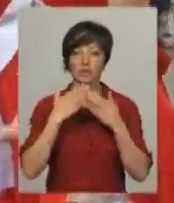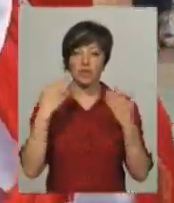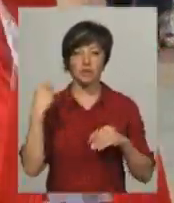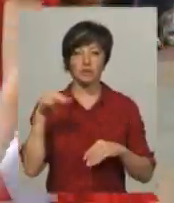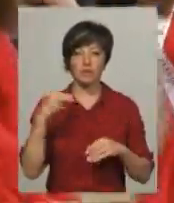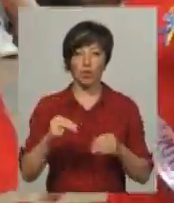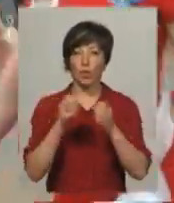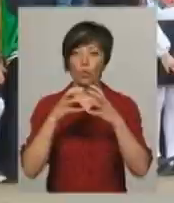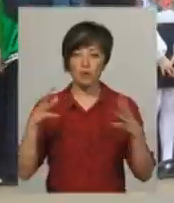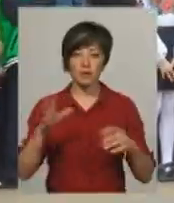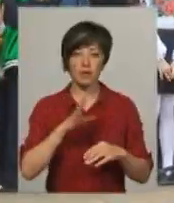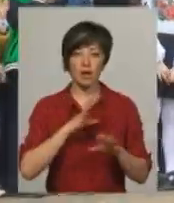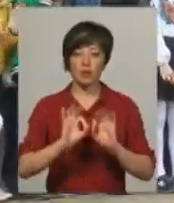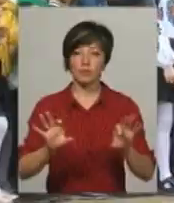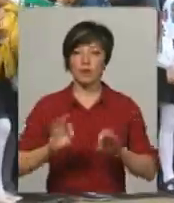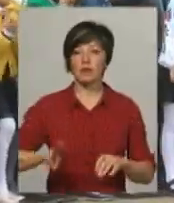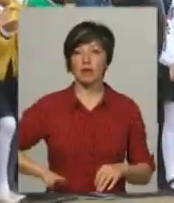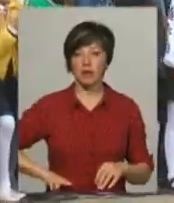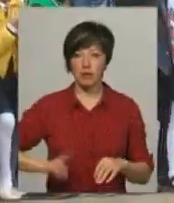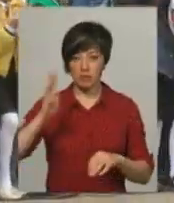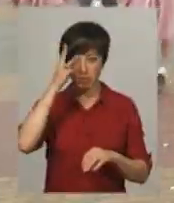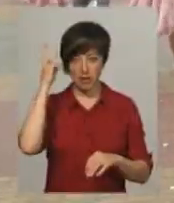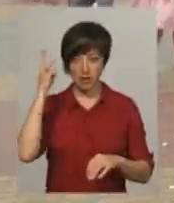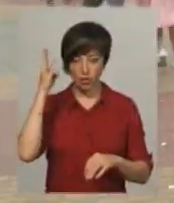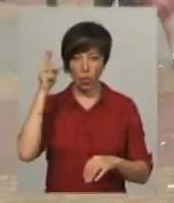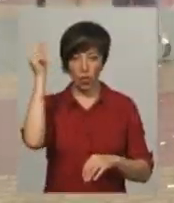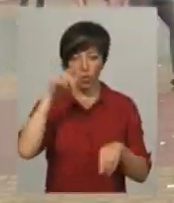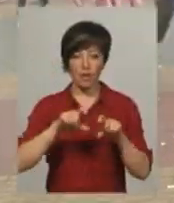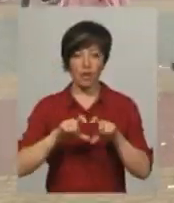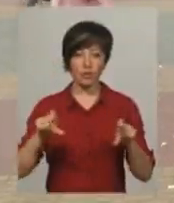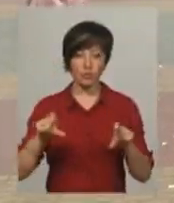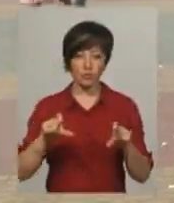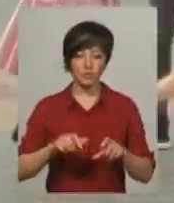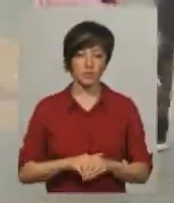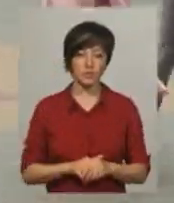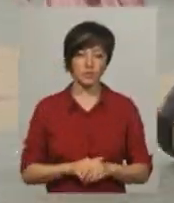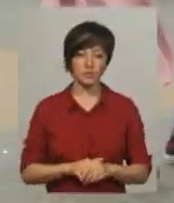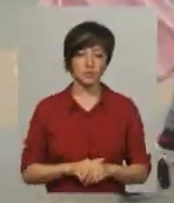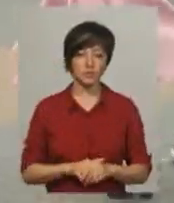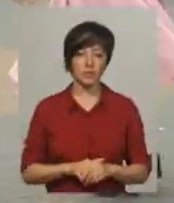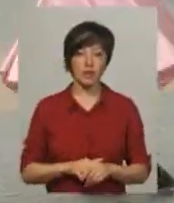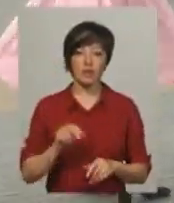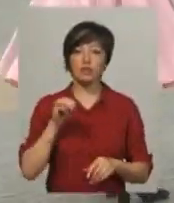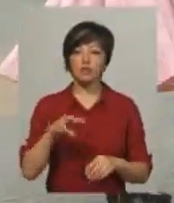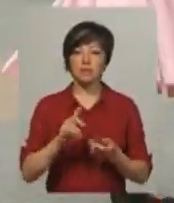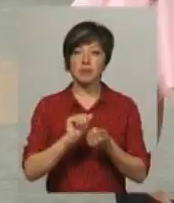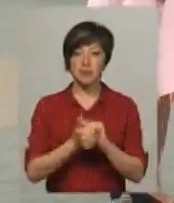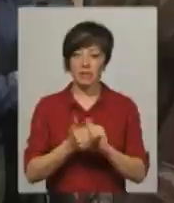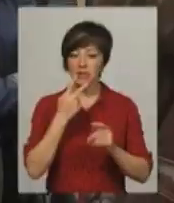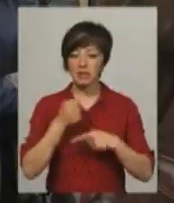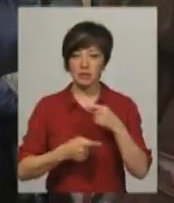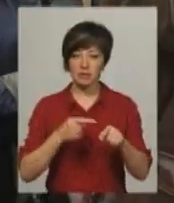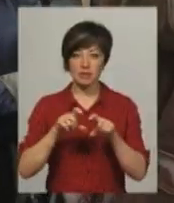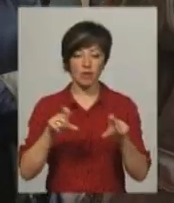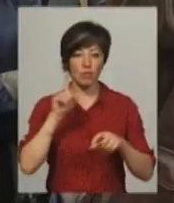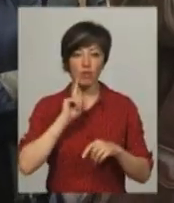дзвоника кульки запускали, розповідає директорка Хмельницького колегіуму імені Володимира Козубняка Оксана Віхтюк. Чим замінити саме цю традицію,